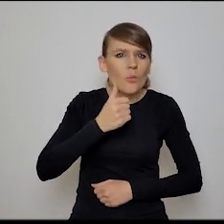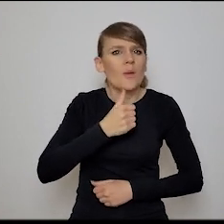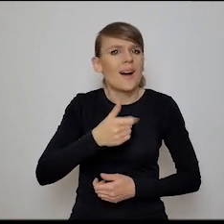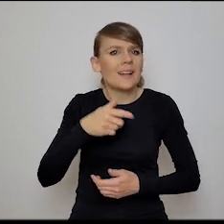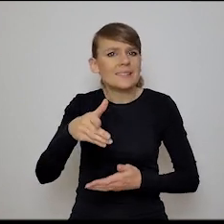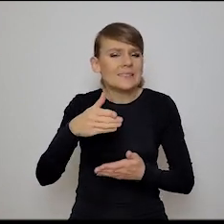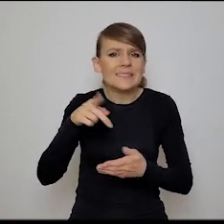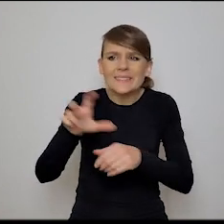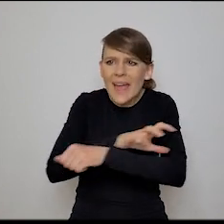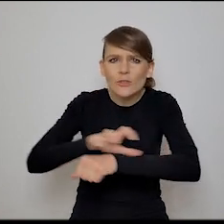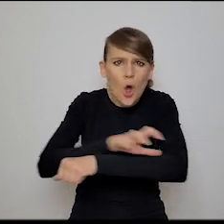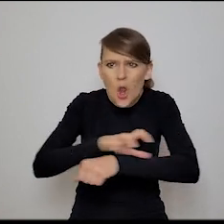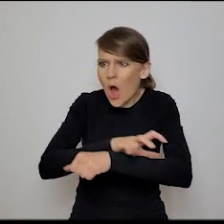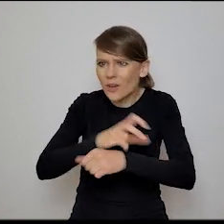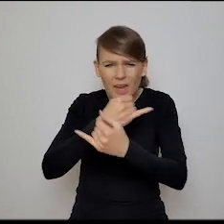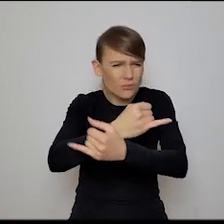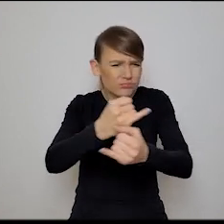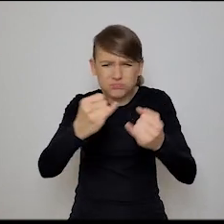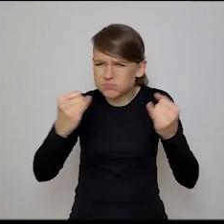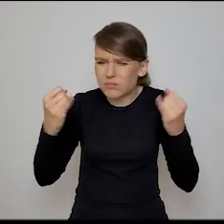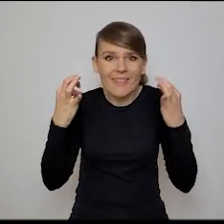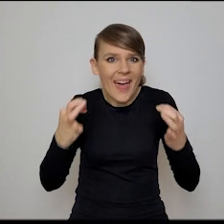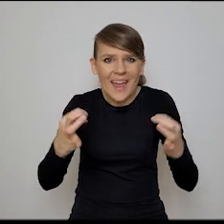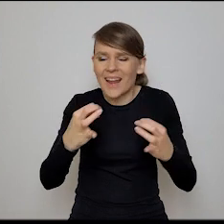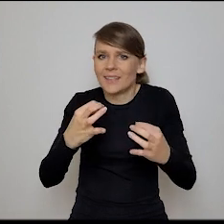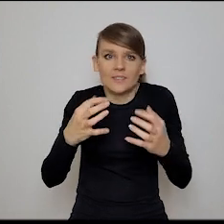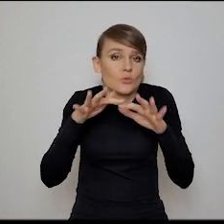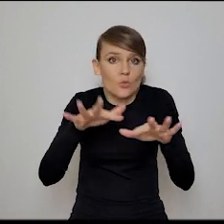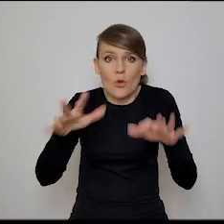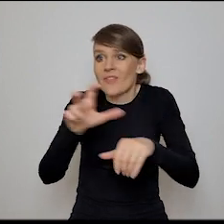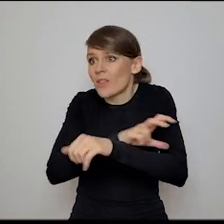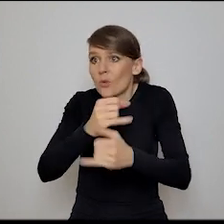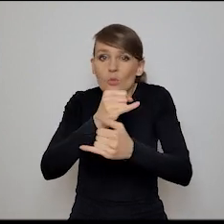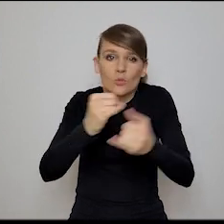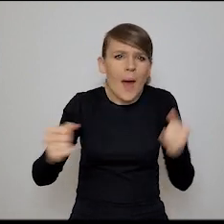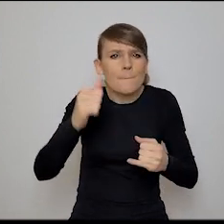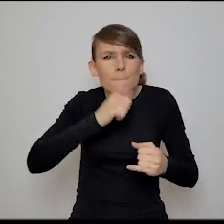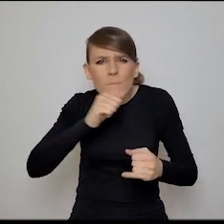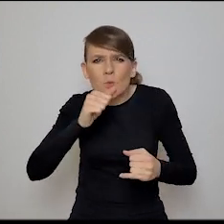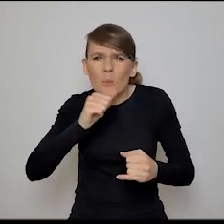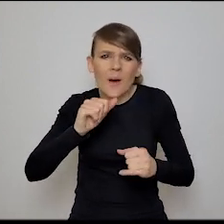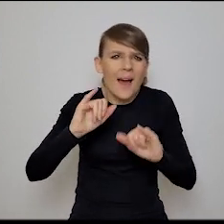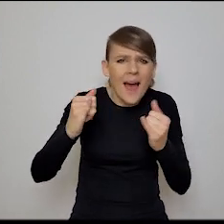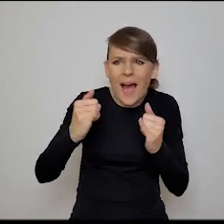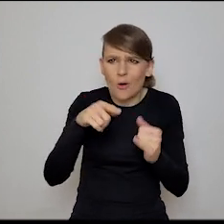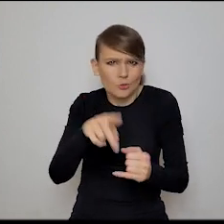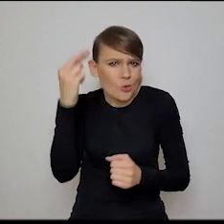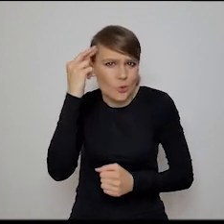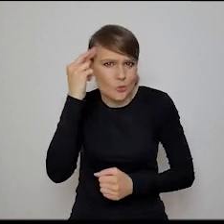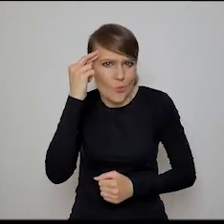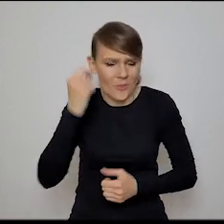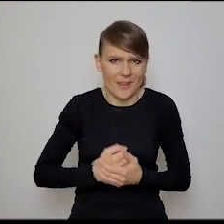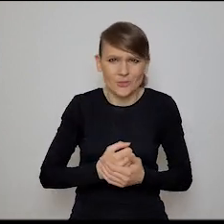przez ten technologiczny gąszcz, który teraz się pojawił wszędzie i próba objęcia go w jakiś sposób,